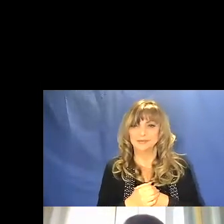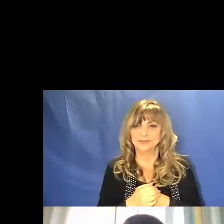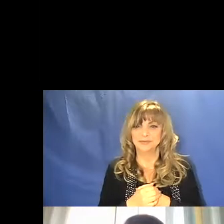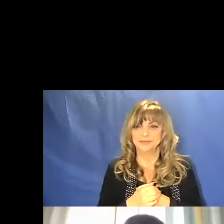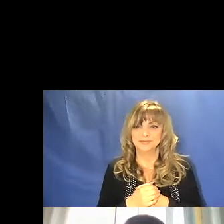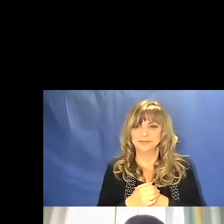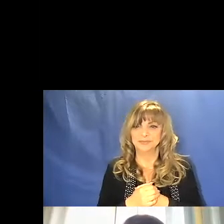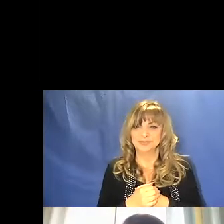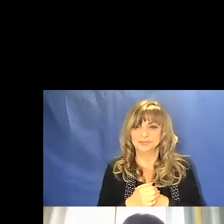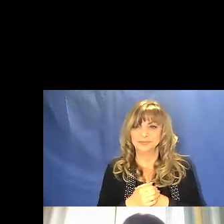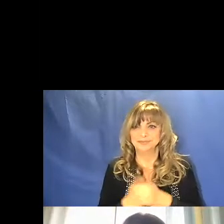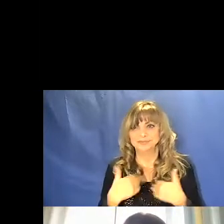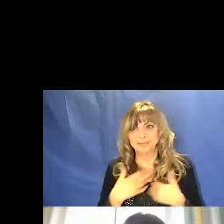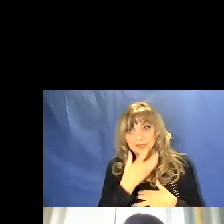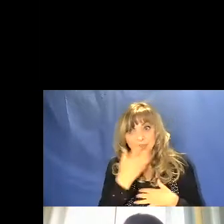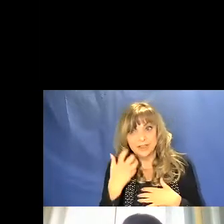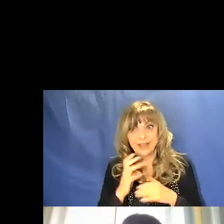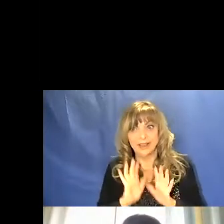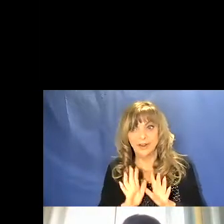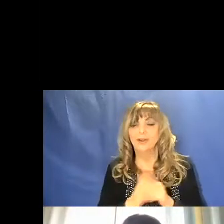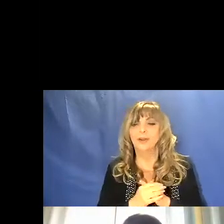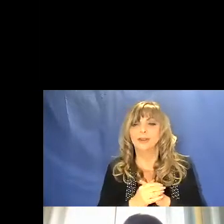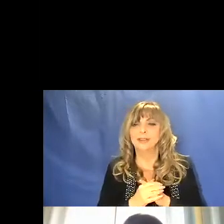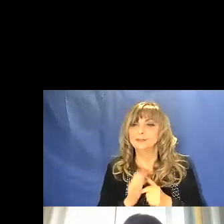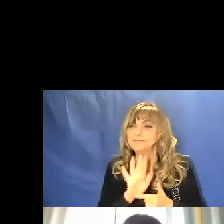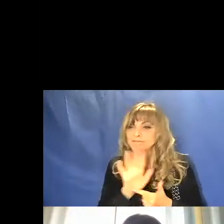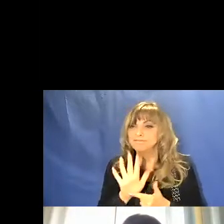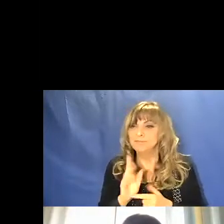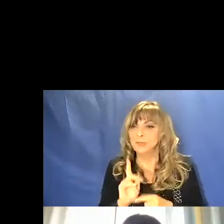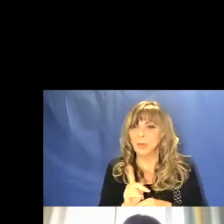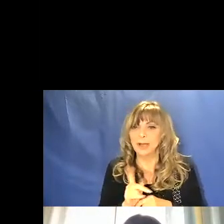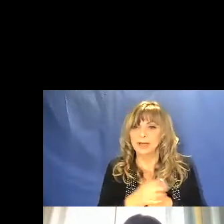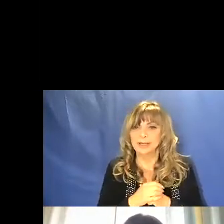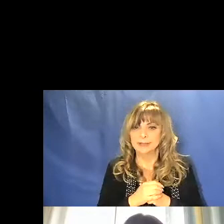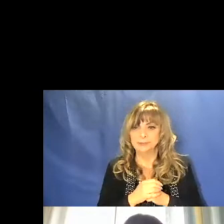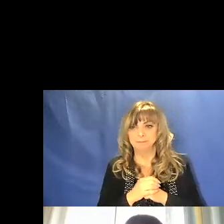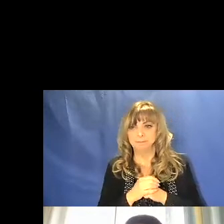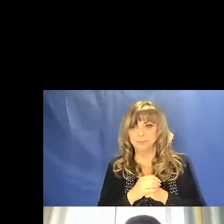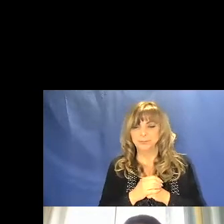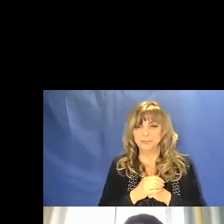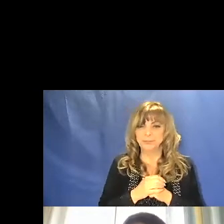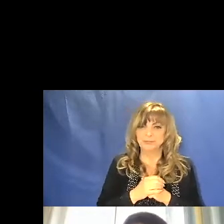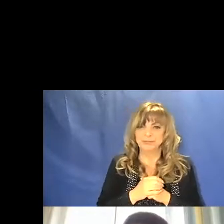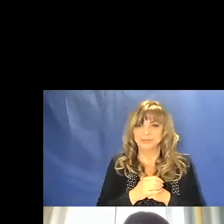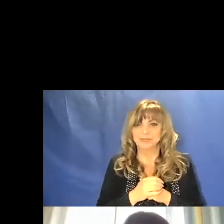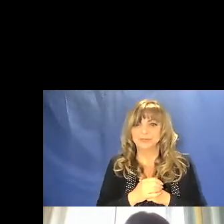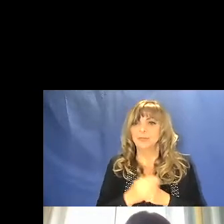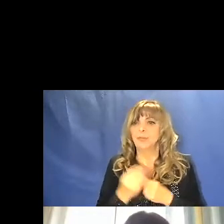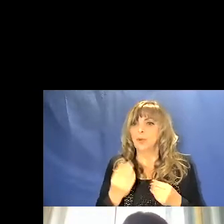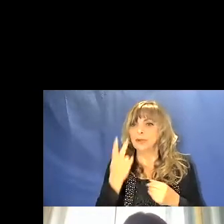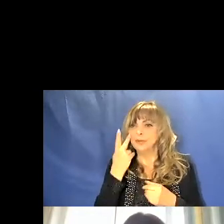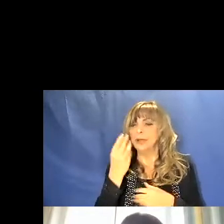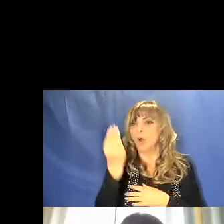Mi preme però farvi notare una cosa. Quando vediamo un